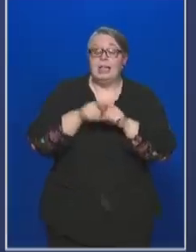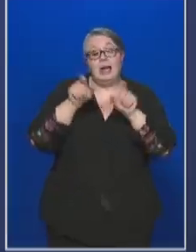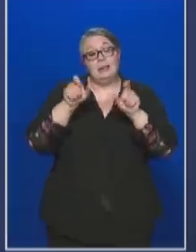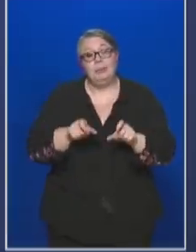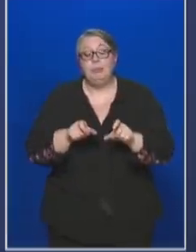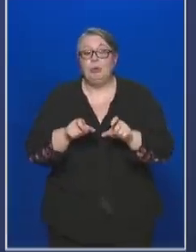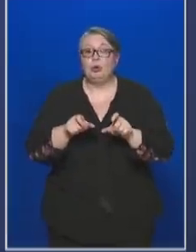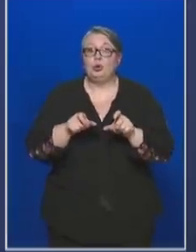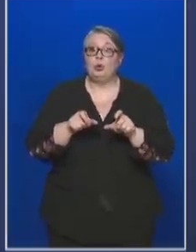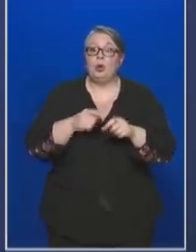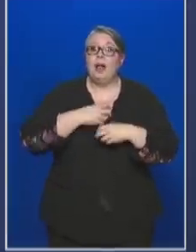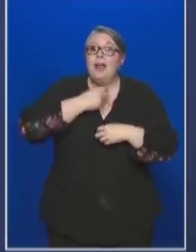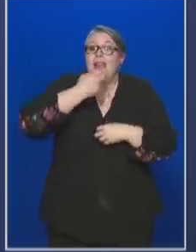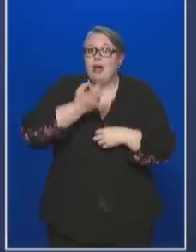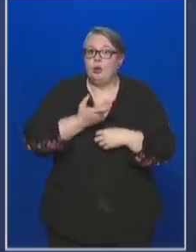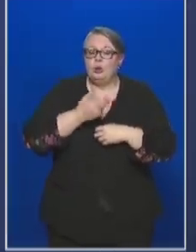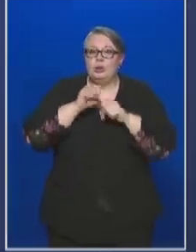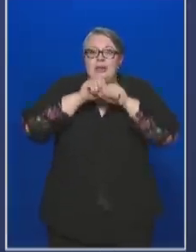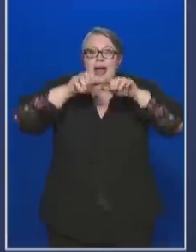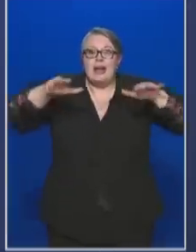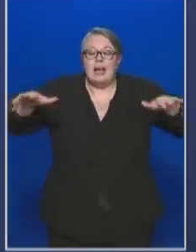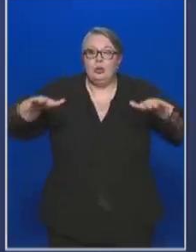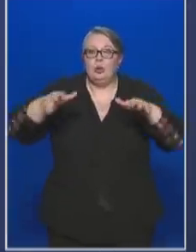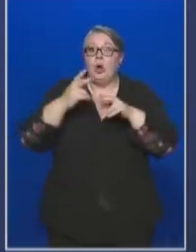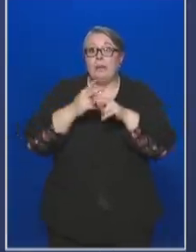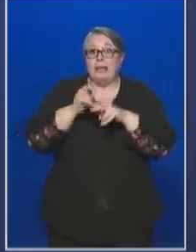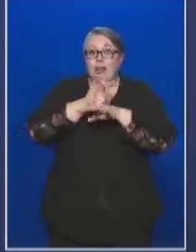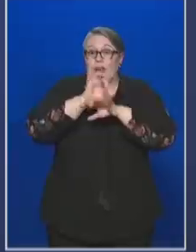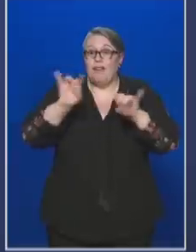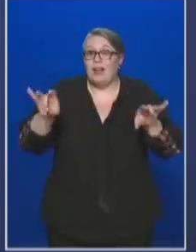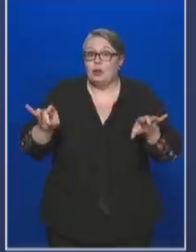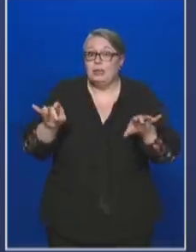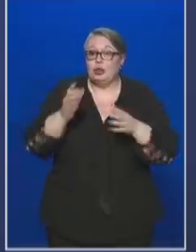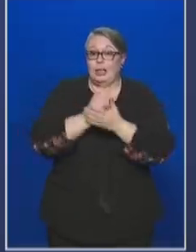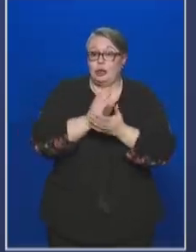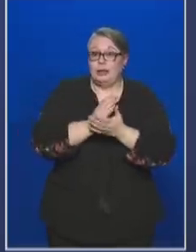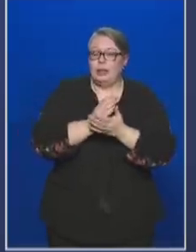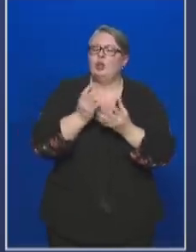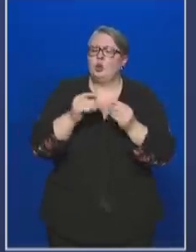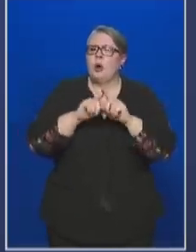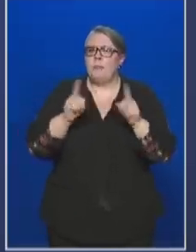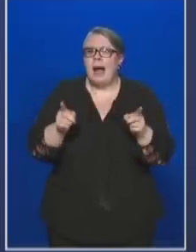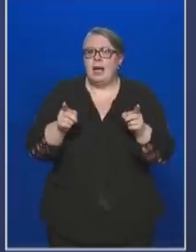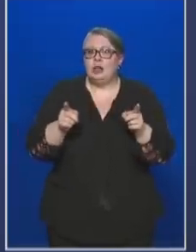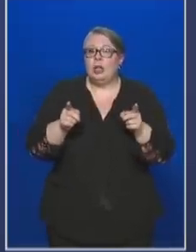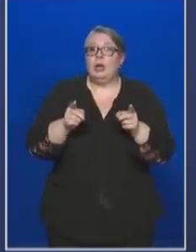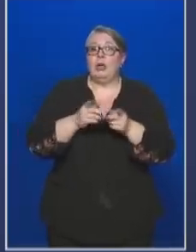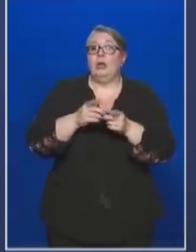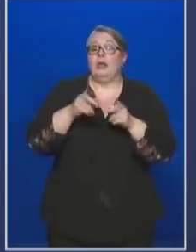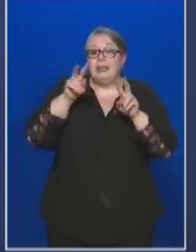típusú léguton terjedő kórokozó esetében és számos más faktor